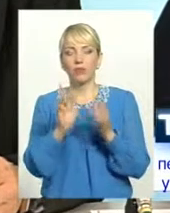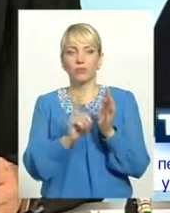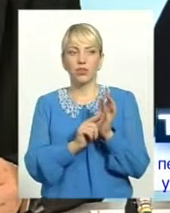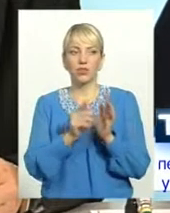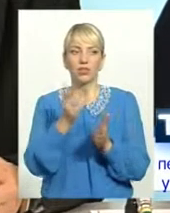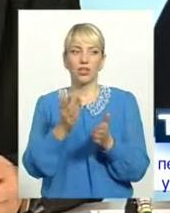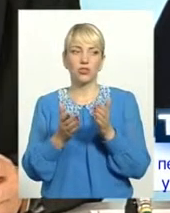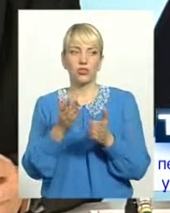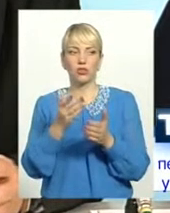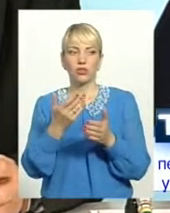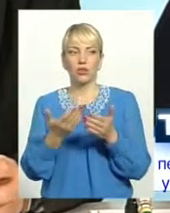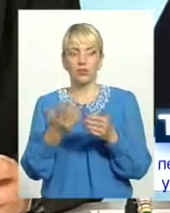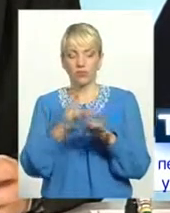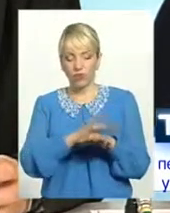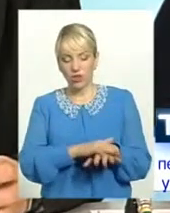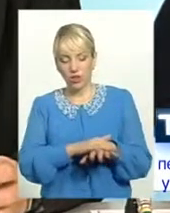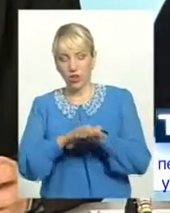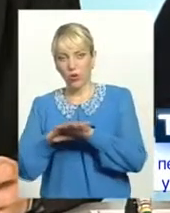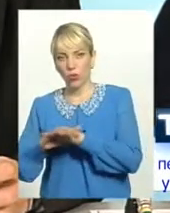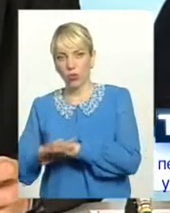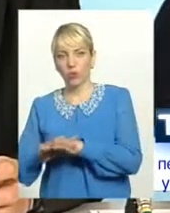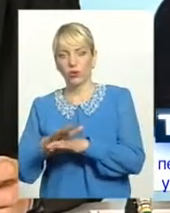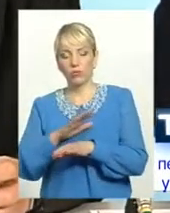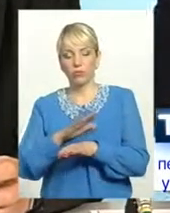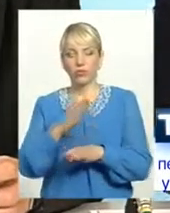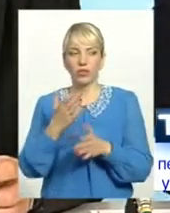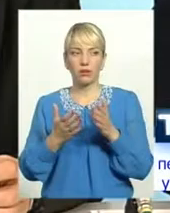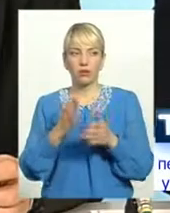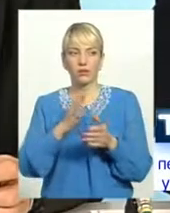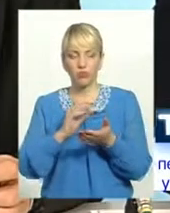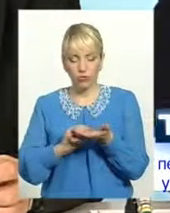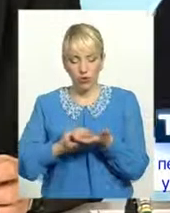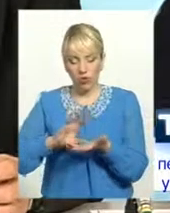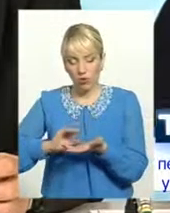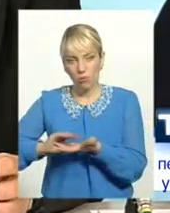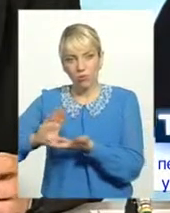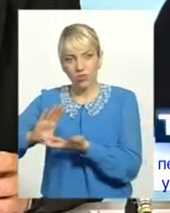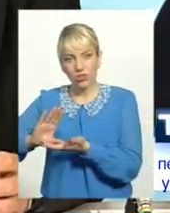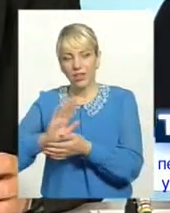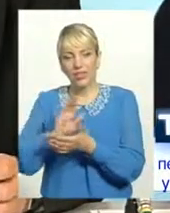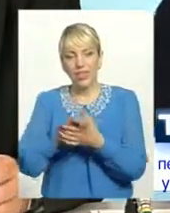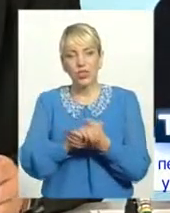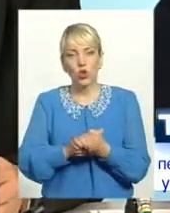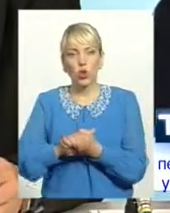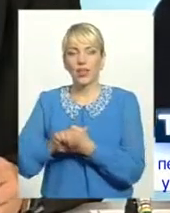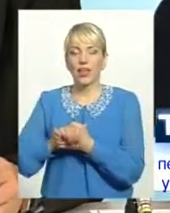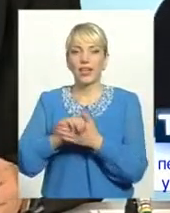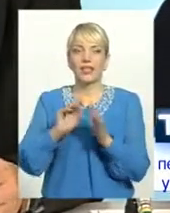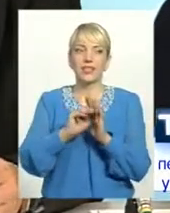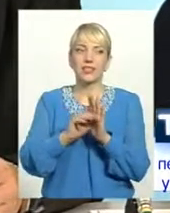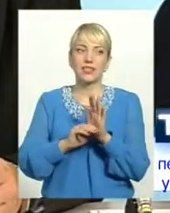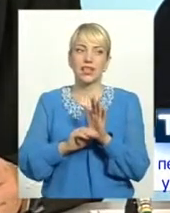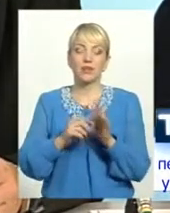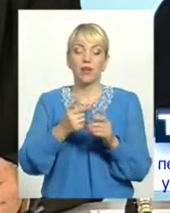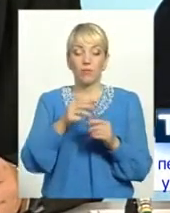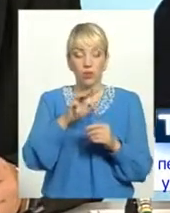взяти, щоб ішов відрахунок, тільки ти вклав, якби це були накопичення, не солідарна система, накопичення, то ти вклав